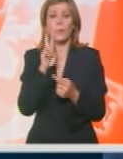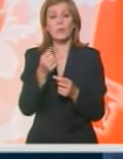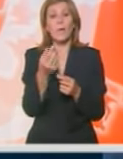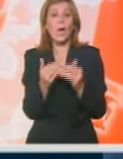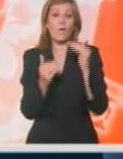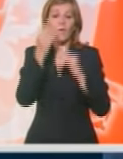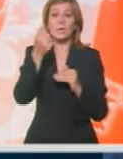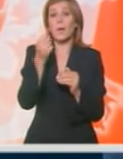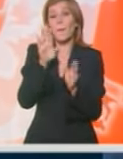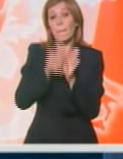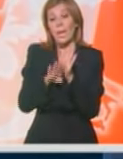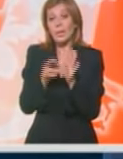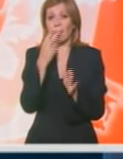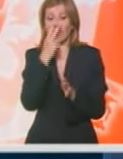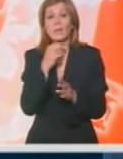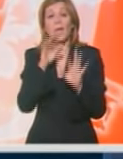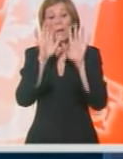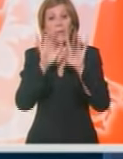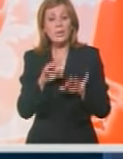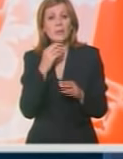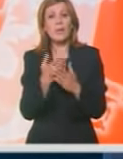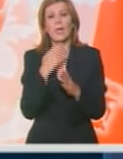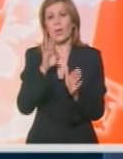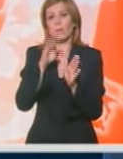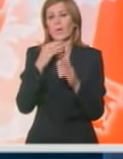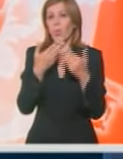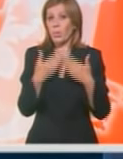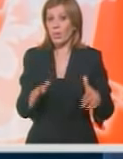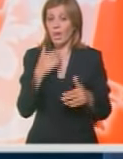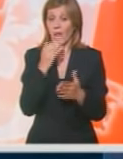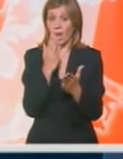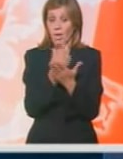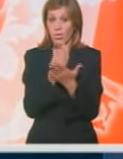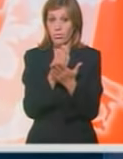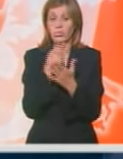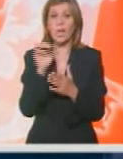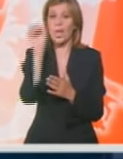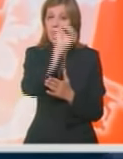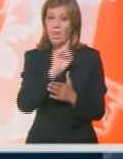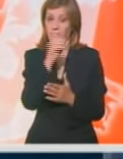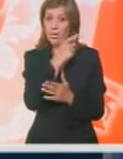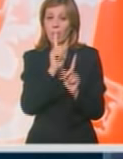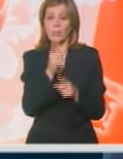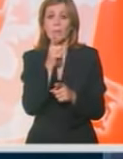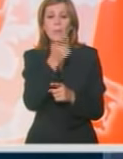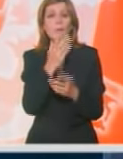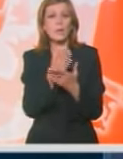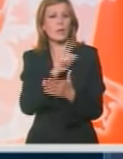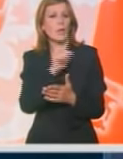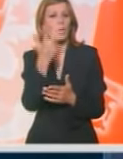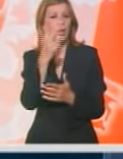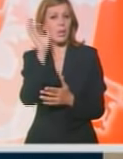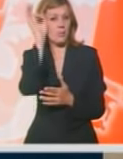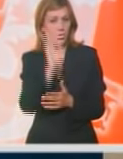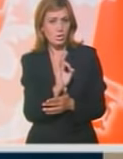veći ili malo manji. Kad je reč o fiskalnom deficitu, ako se bude imitirala EU, onda će to tu biti negde do 3%.